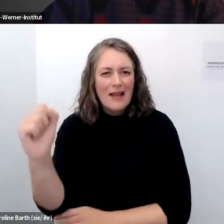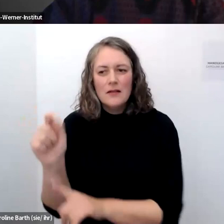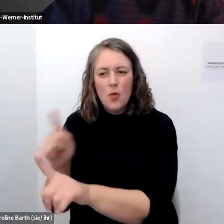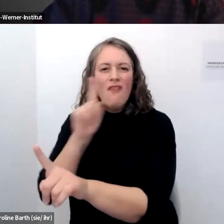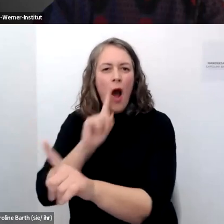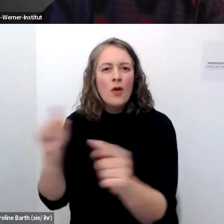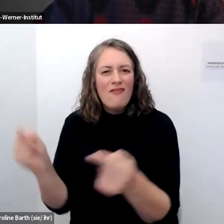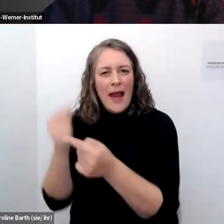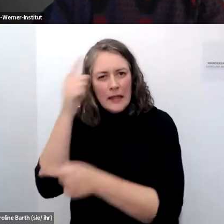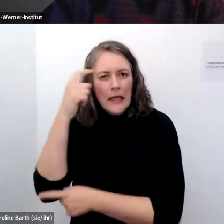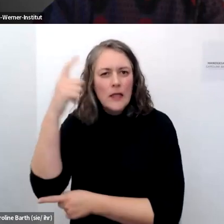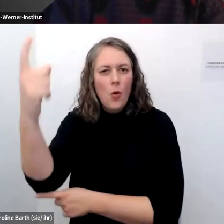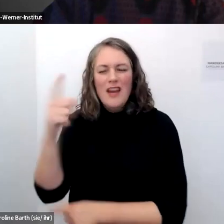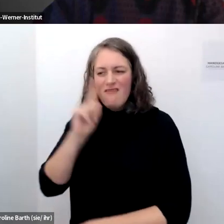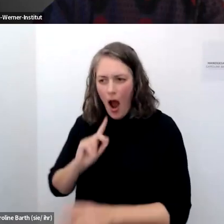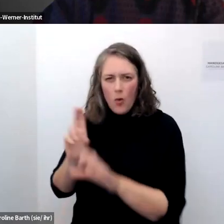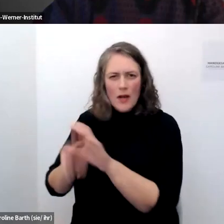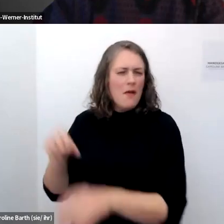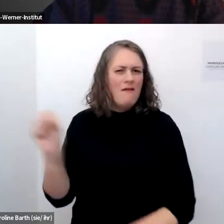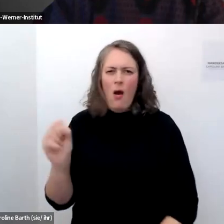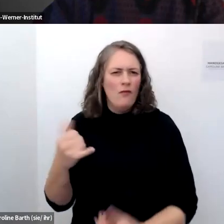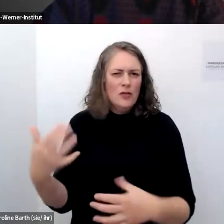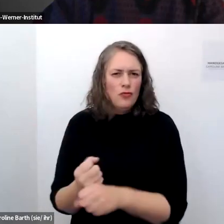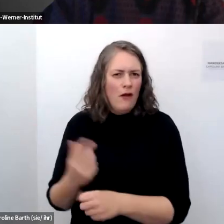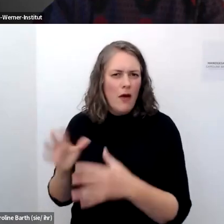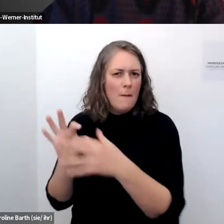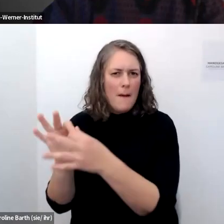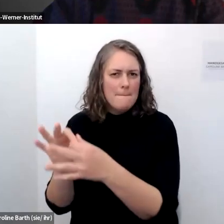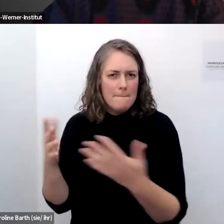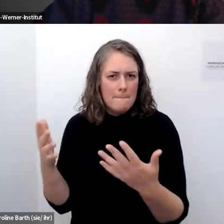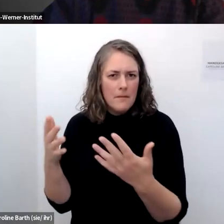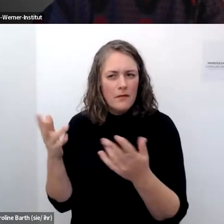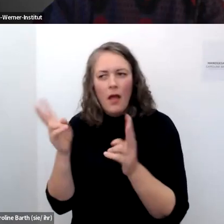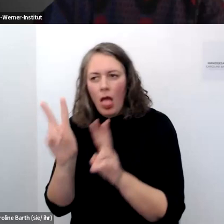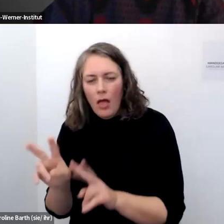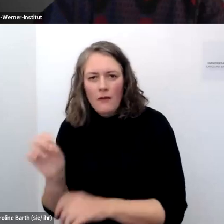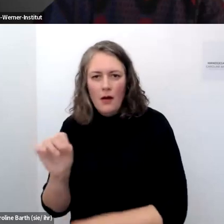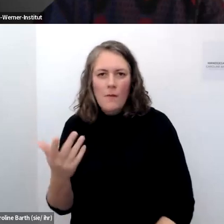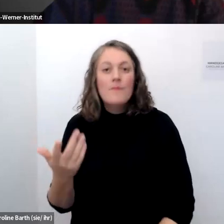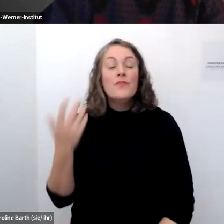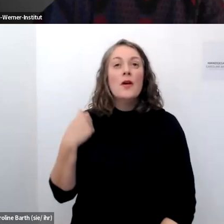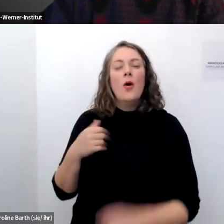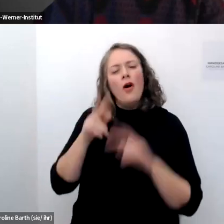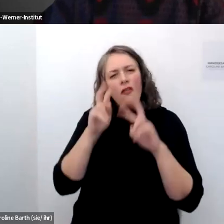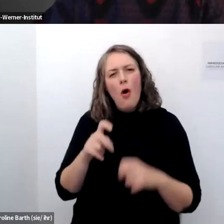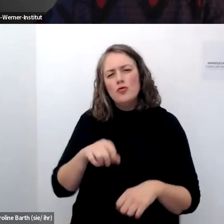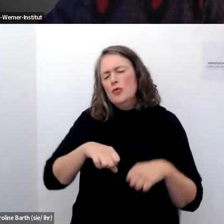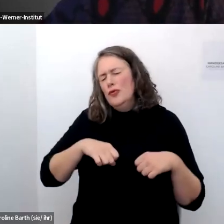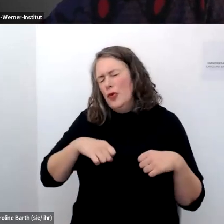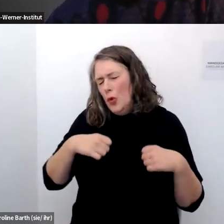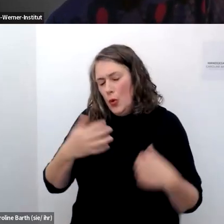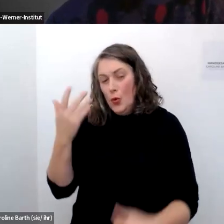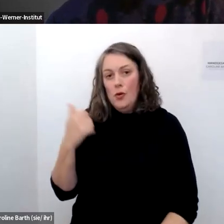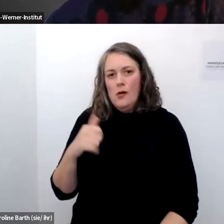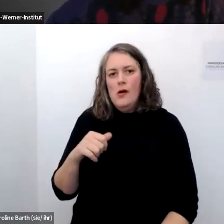und bin dabei auf ganz frühe antifeministische forschungen von rommelsbacher